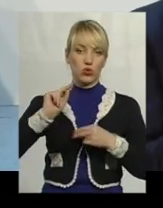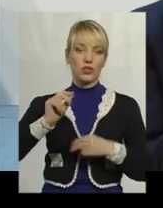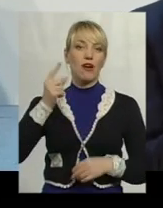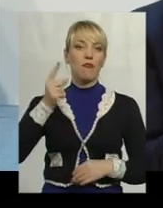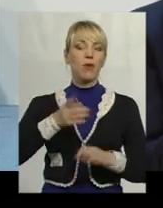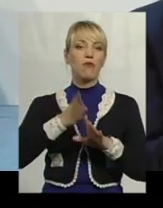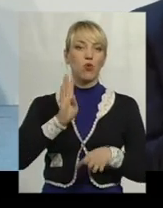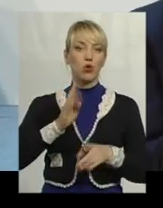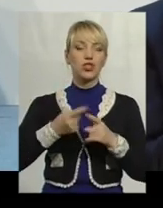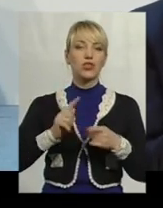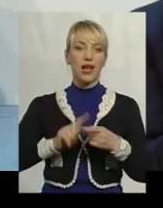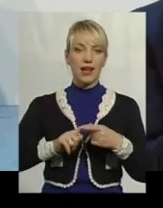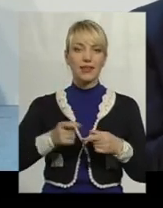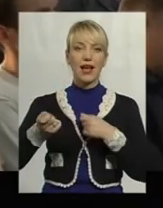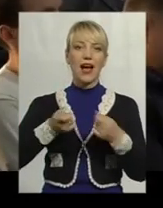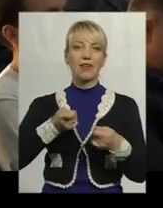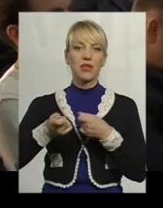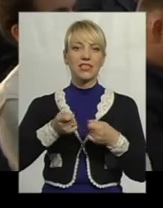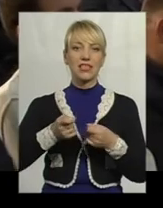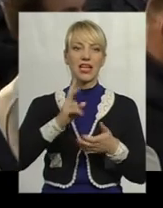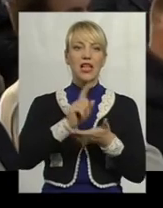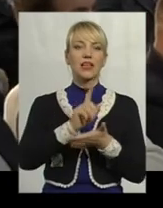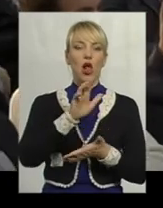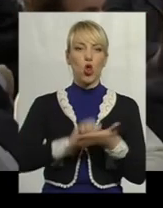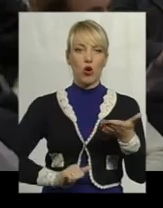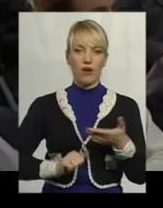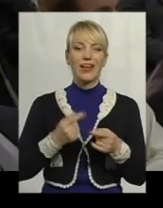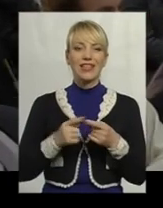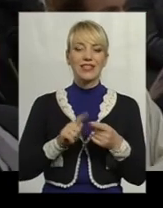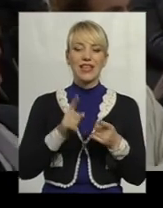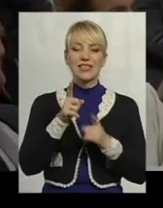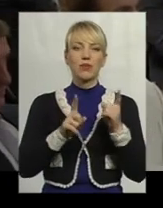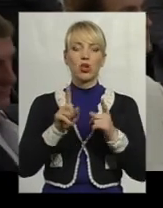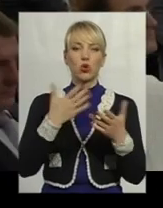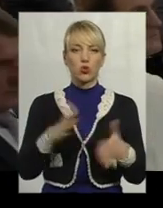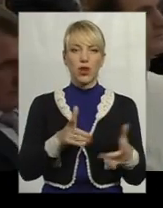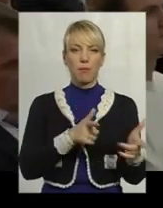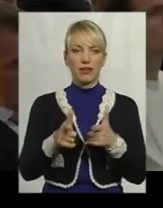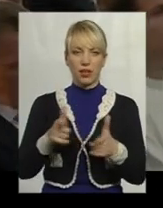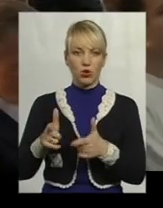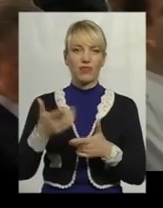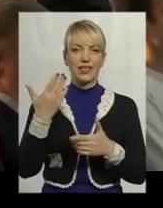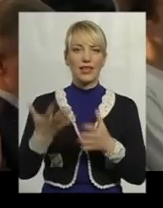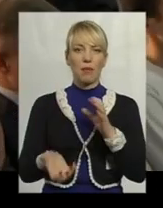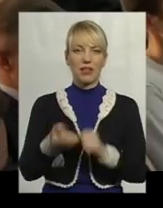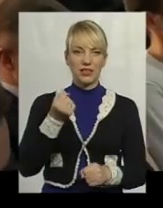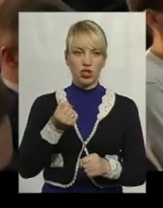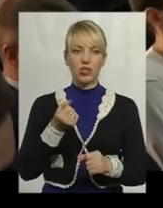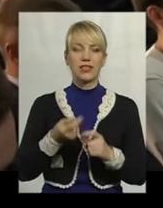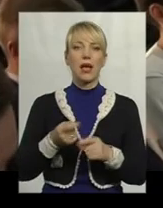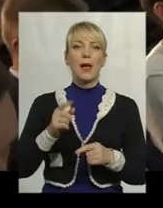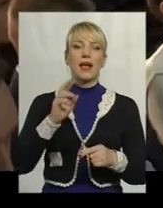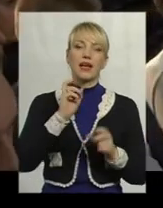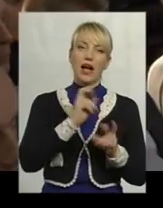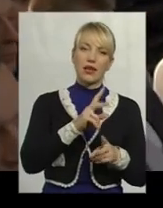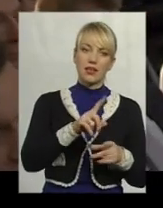чергу, це администрування налогів. Те змінення, які тепері подготовлені, їх підтримує як правительство, так і